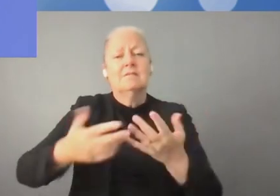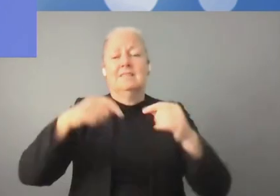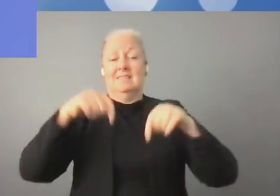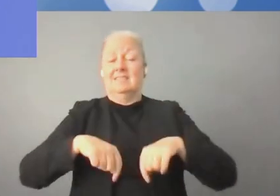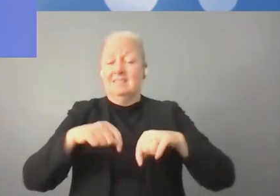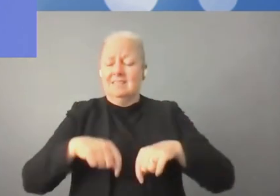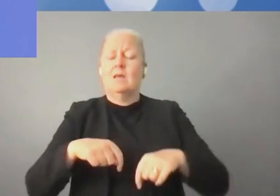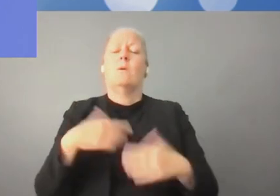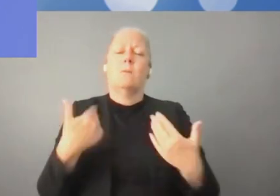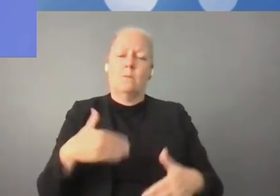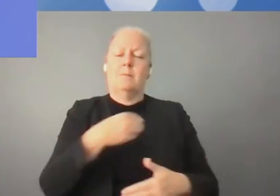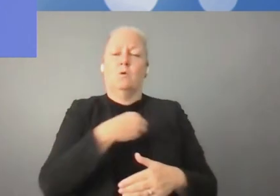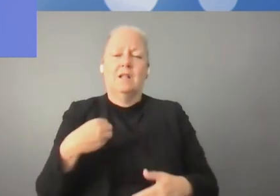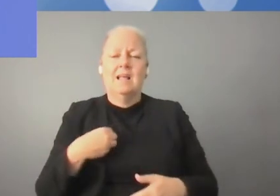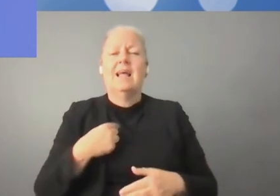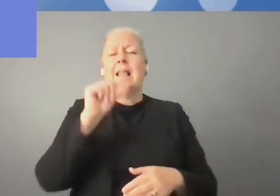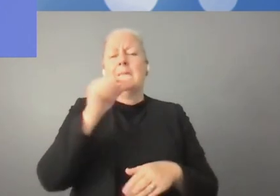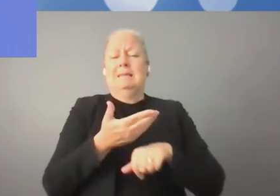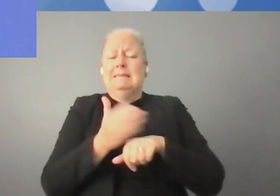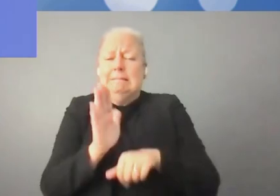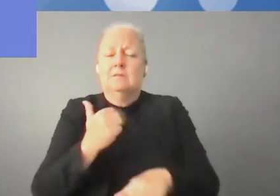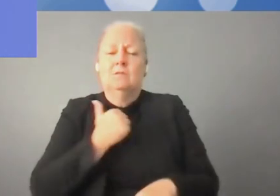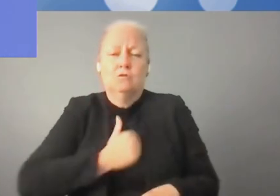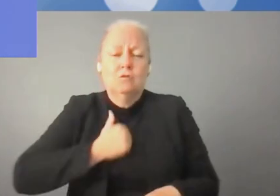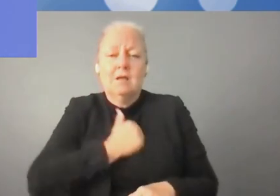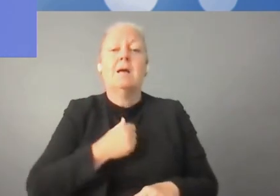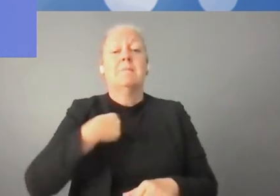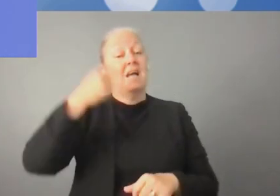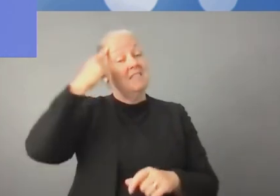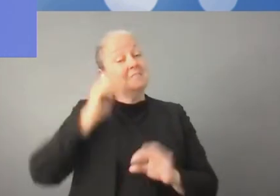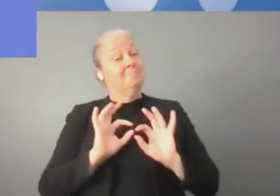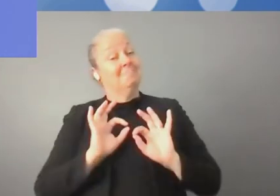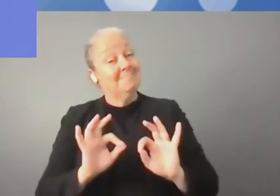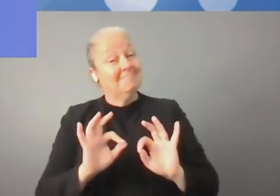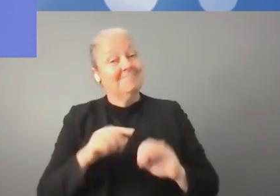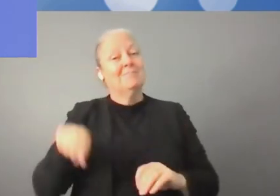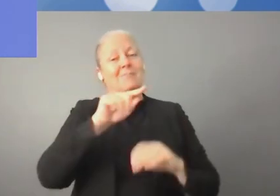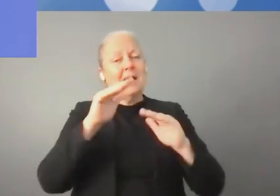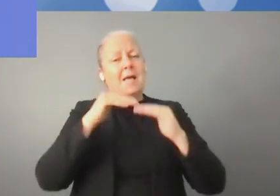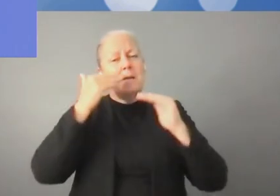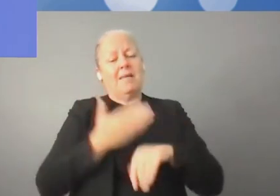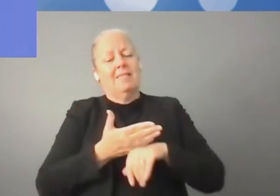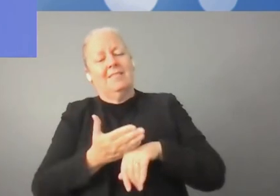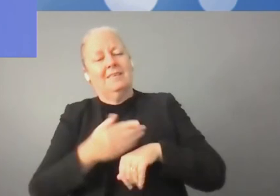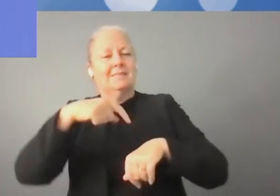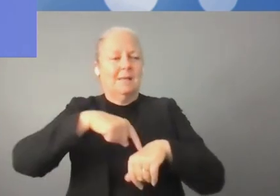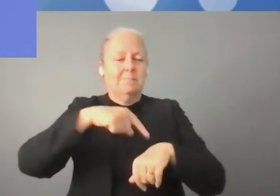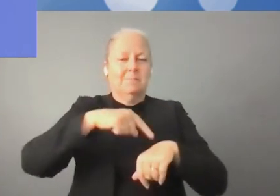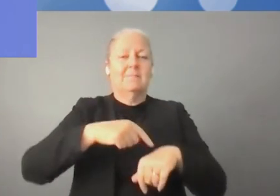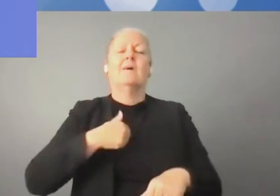remercier très heureusement pour vos interventions. Merci de nous avoir fait part de vos commentaires. Je m'excuse de